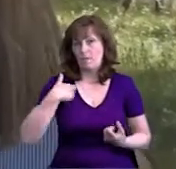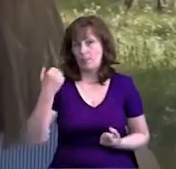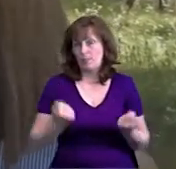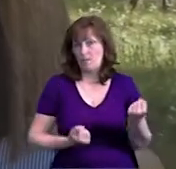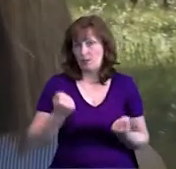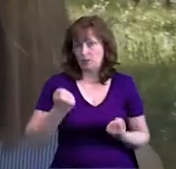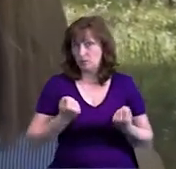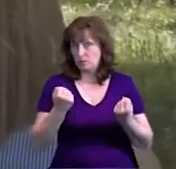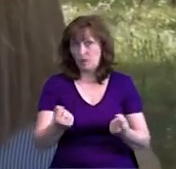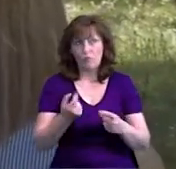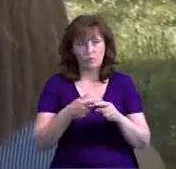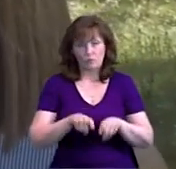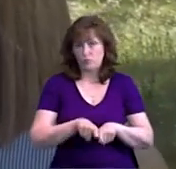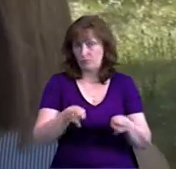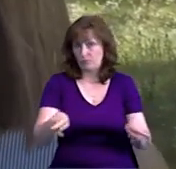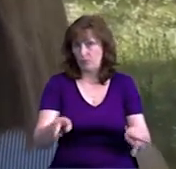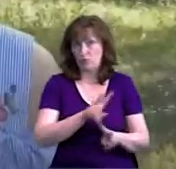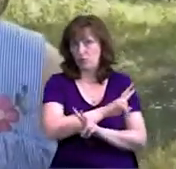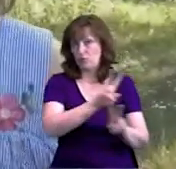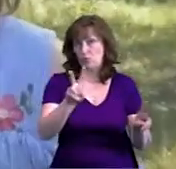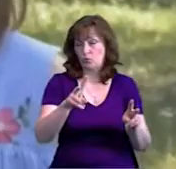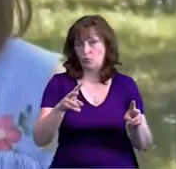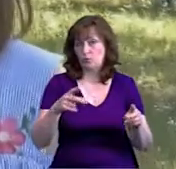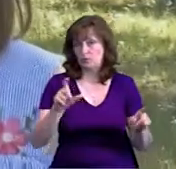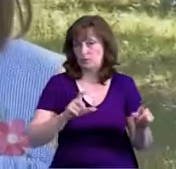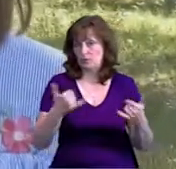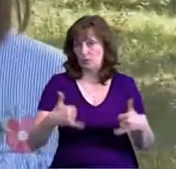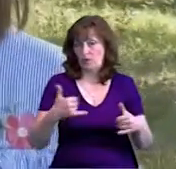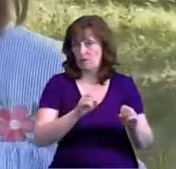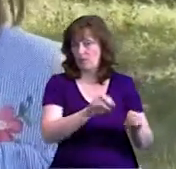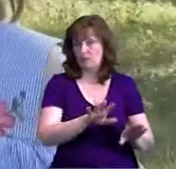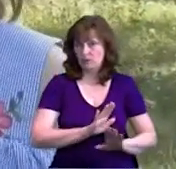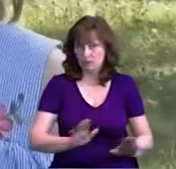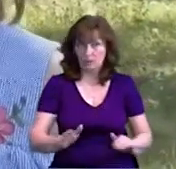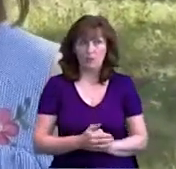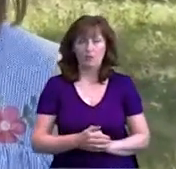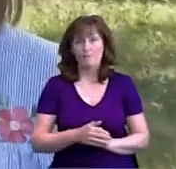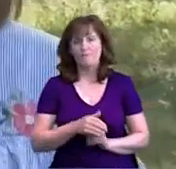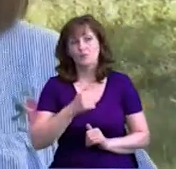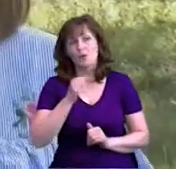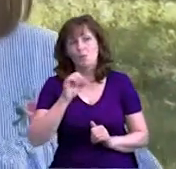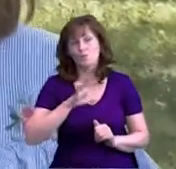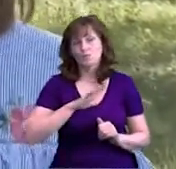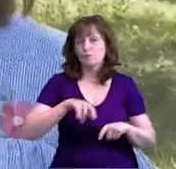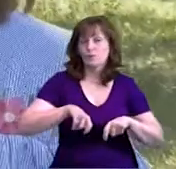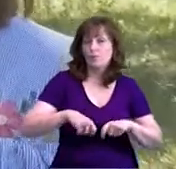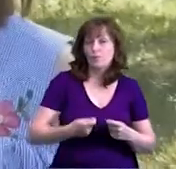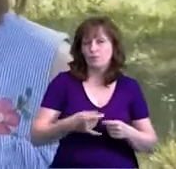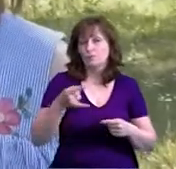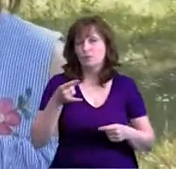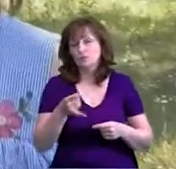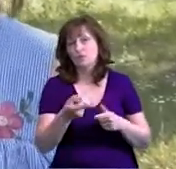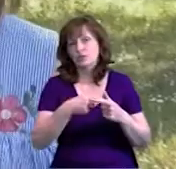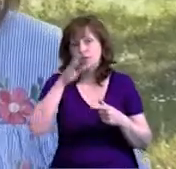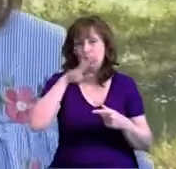бо у нас з Прилук ніхто не складає більше ЗНО з хімії. Краще вчора, бо може машина зламатись, може мені бути погано, може батькам